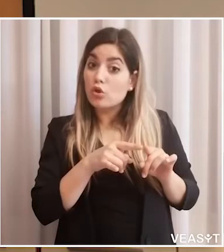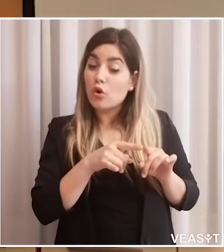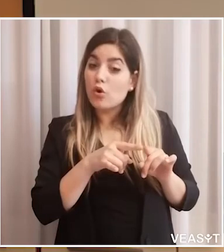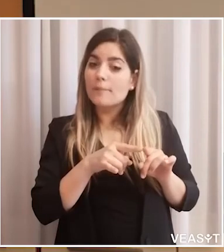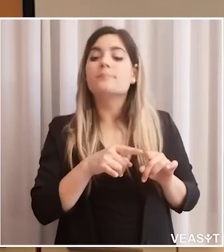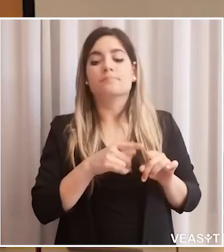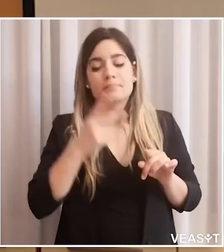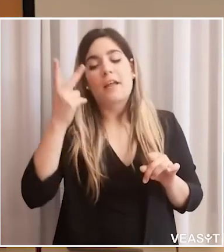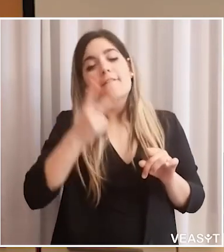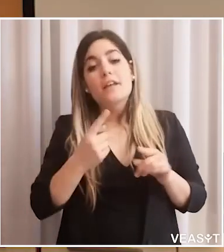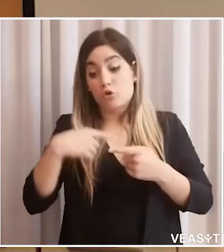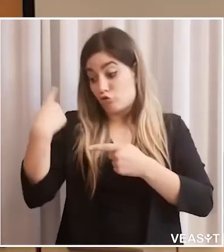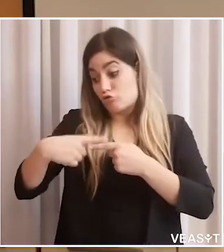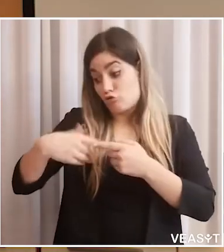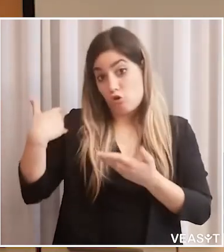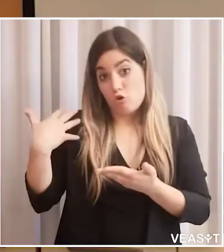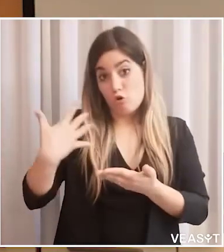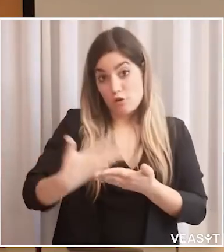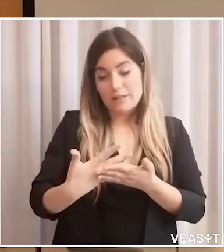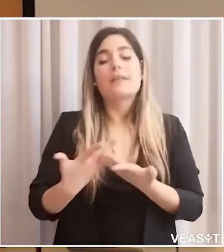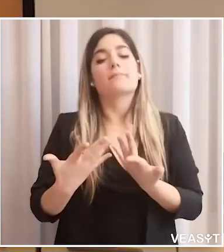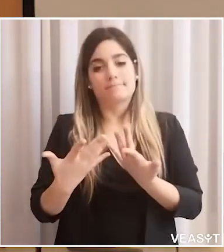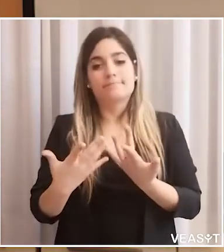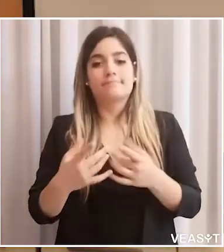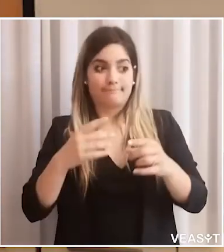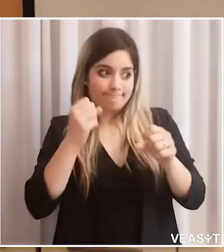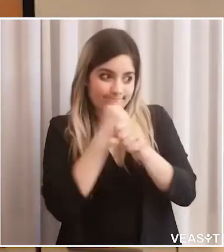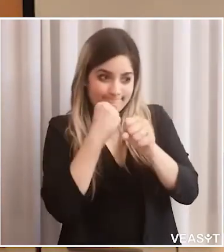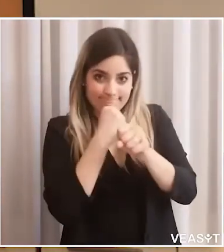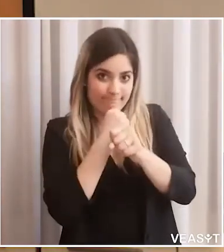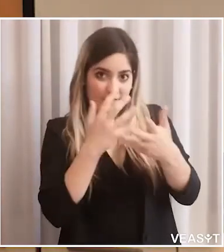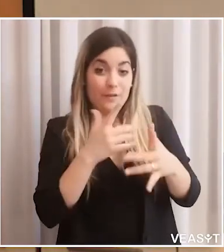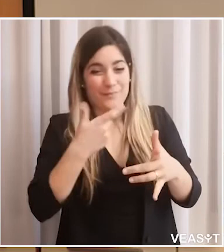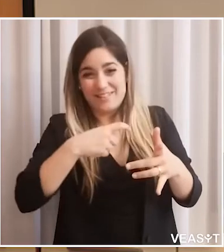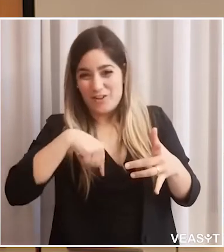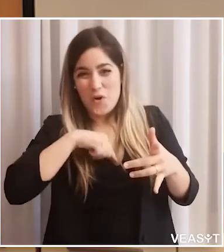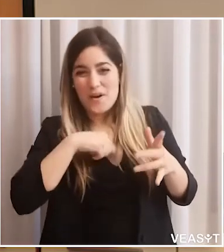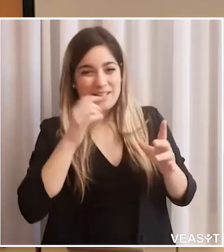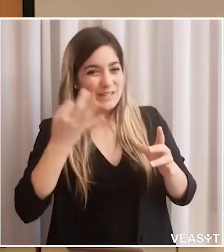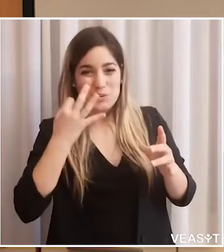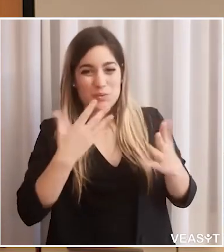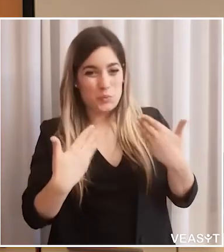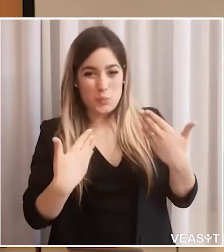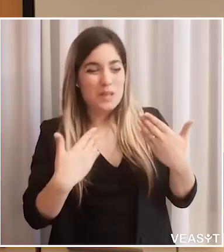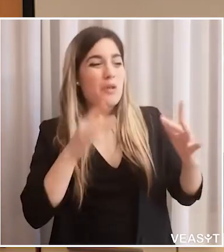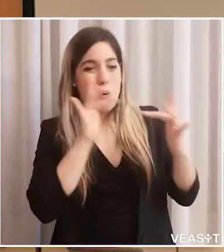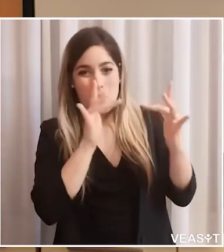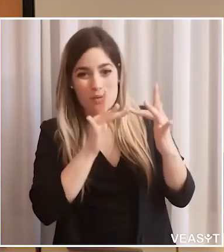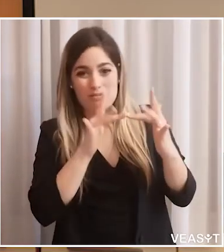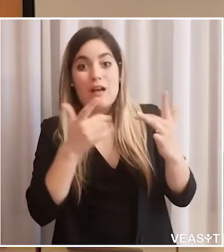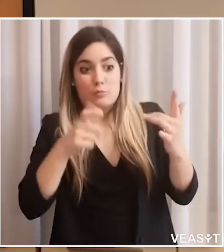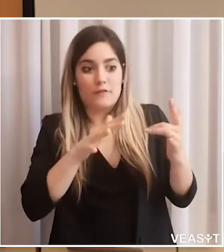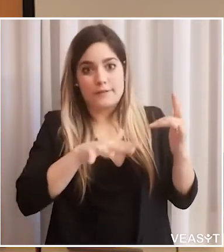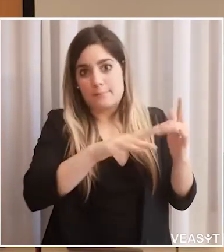Francesca Mazzola, case di riposo, hanno allestito gli spazi. Si sono adoperati in questi pochi giorni